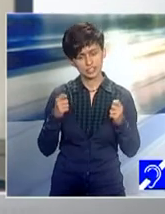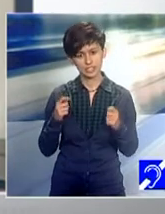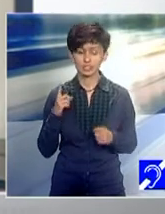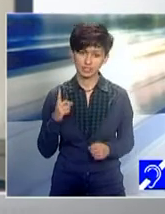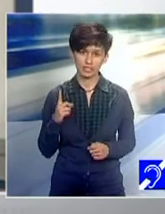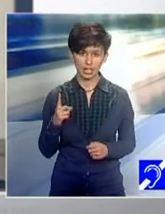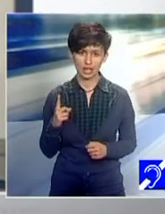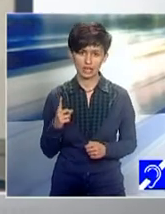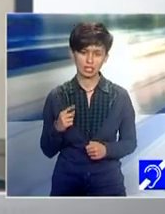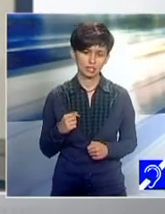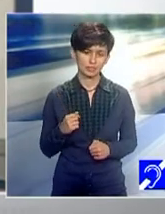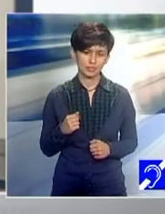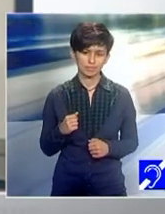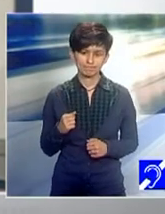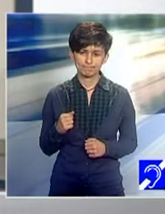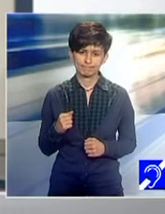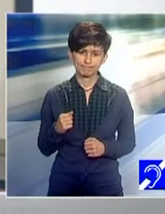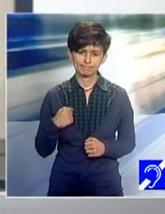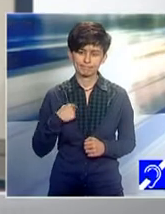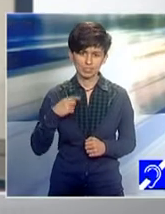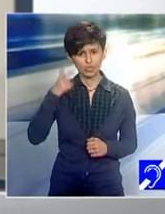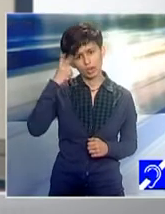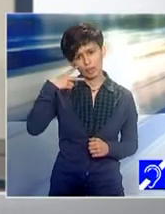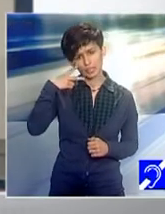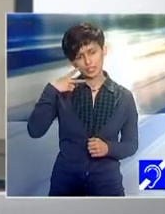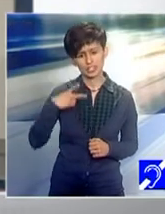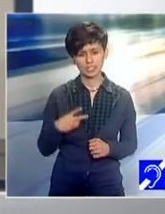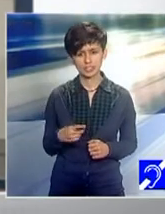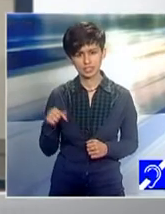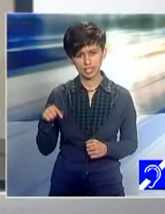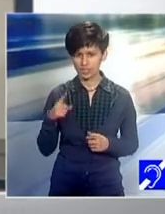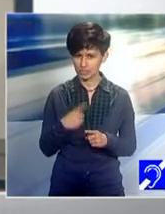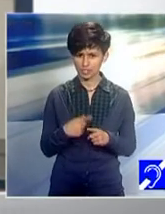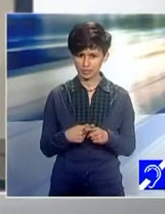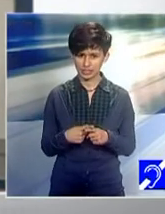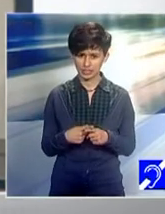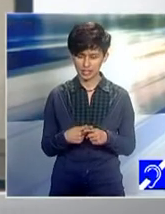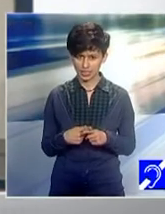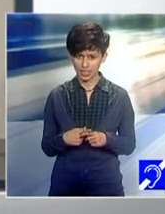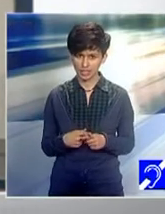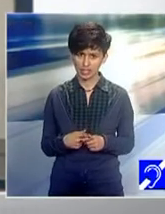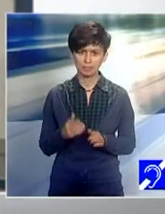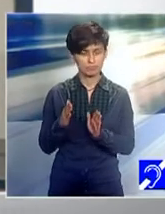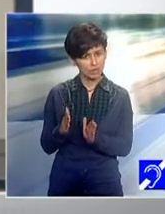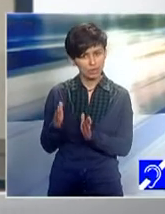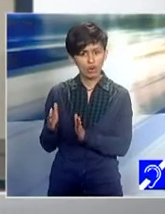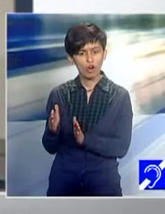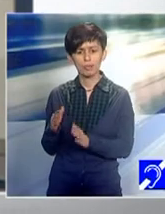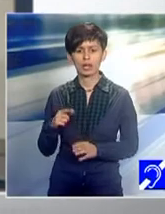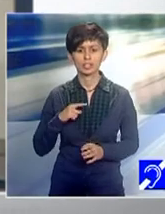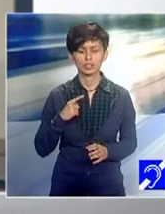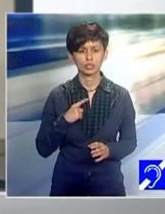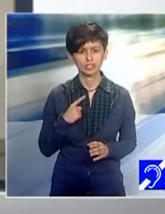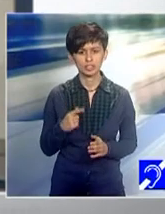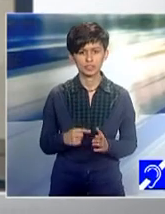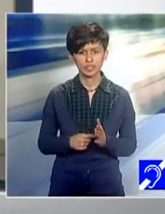deocamdată, din câte am înțeles, aceste materiale, o parte, o să fie puse